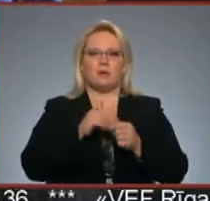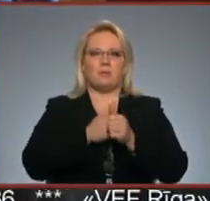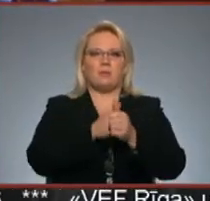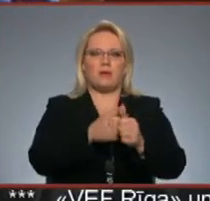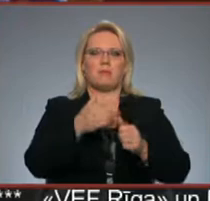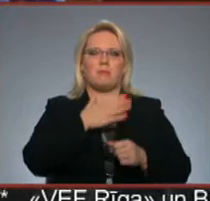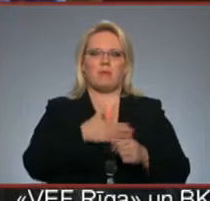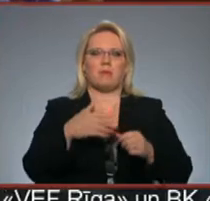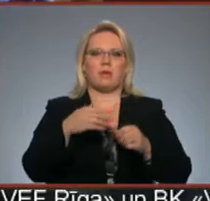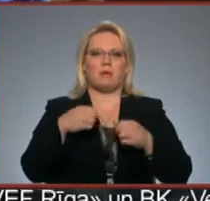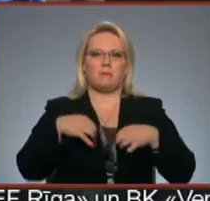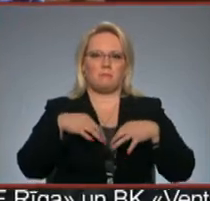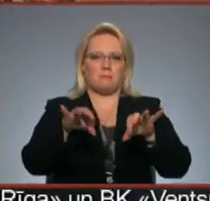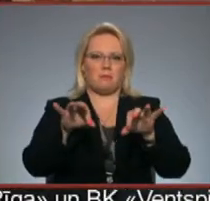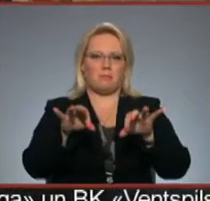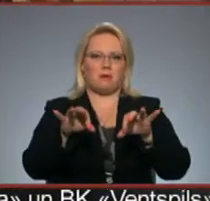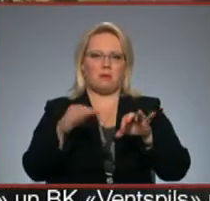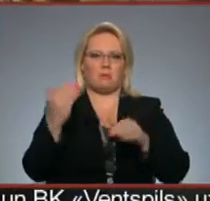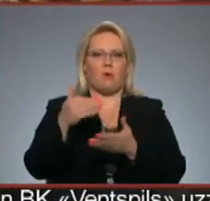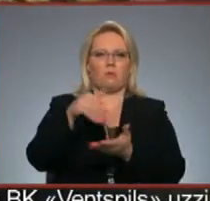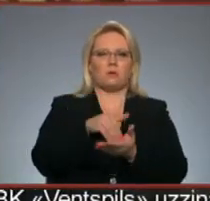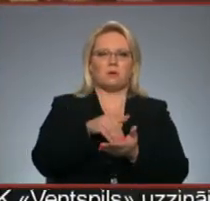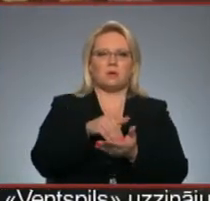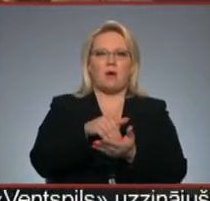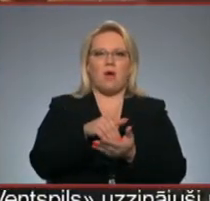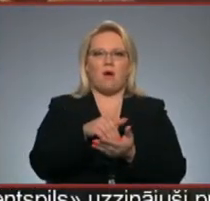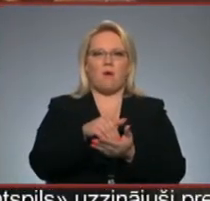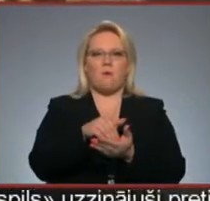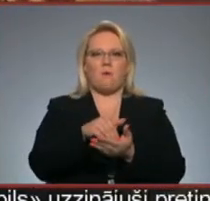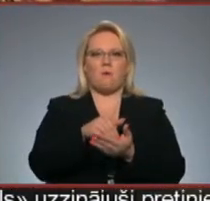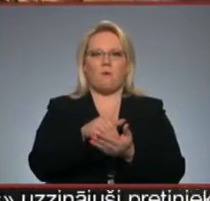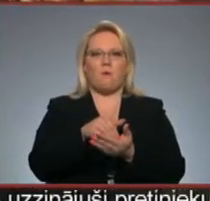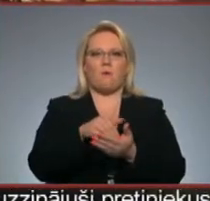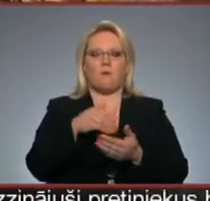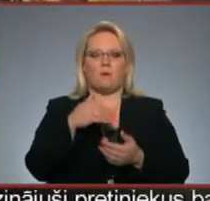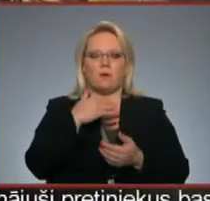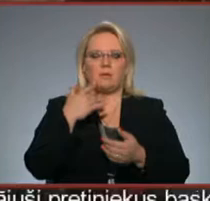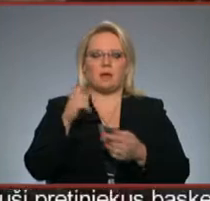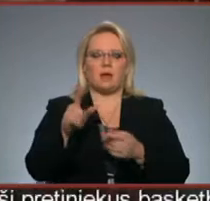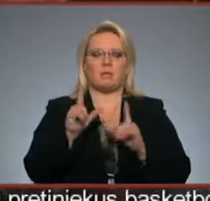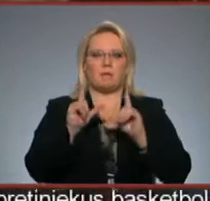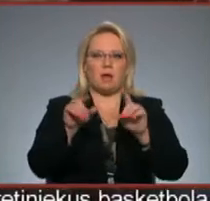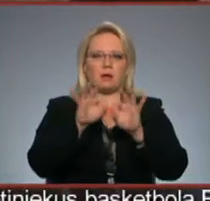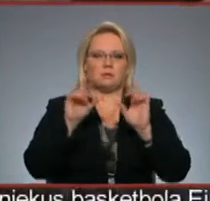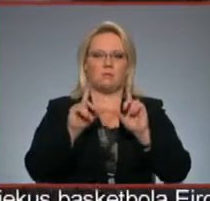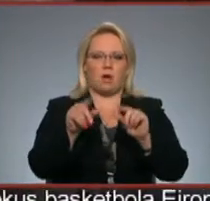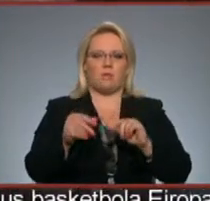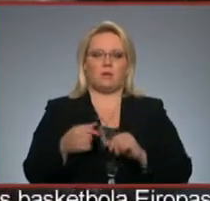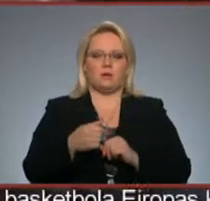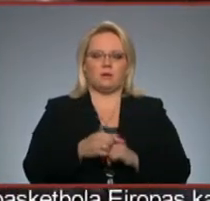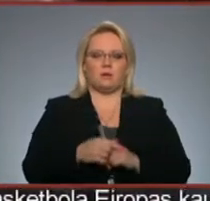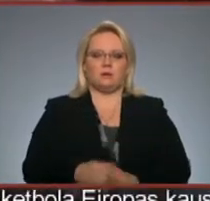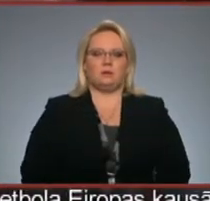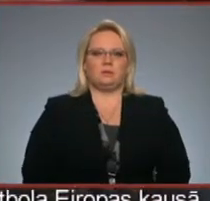lai tik braukt. Viņam labpēr stāv kaut kur, viņa iztavā pat nejāt, es nekā būtu braukšanā. Rāda, što un